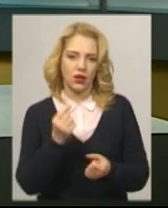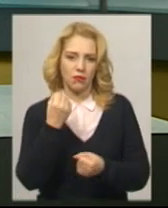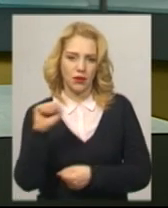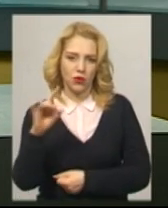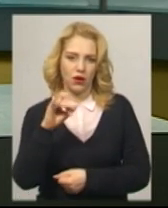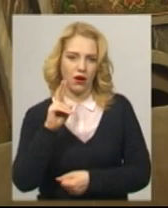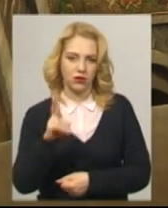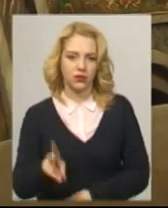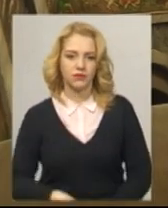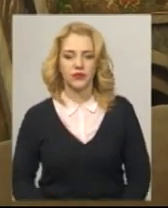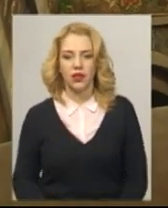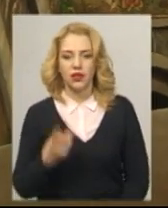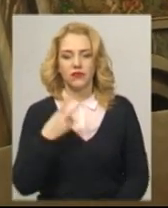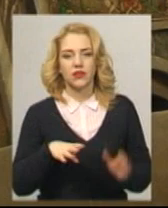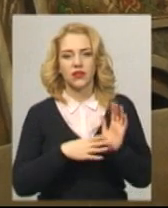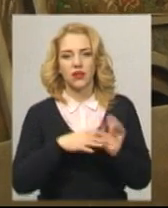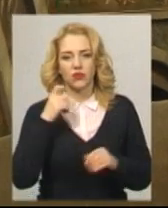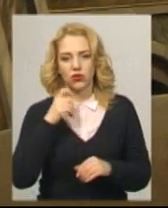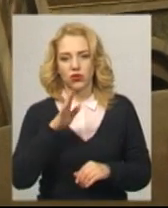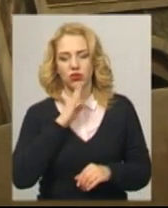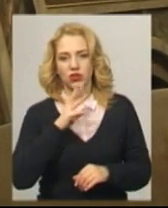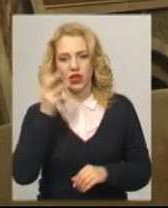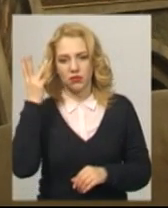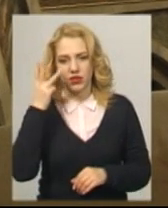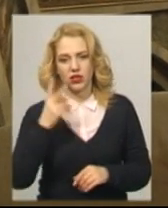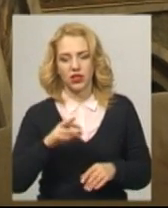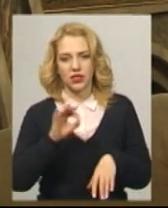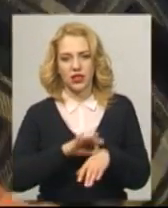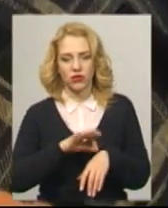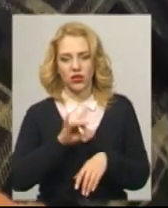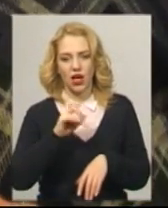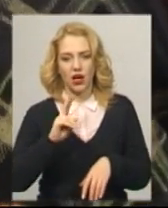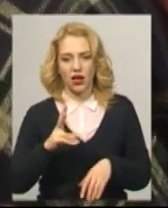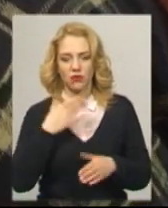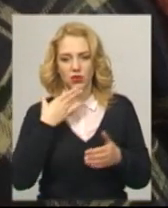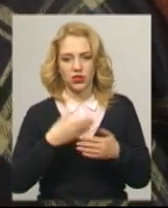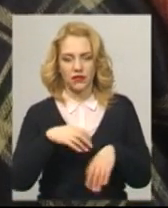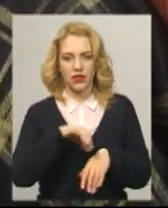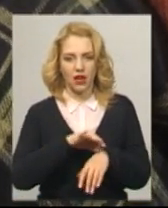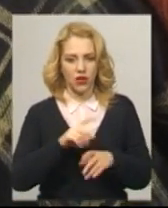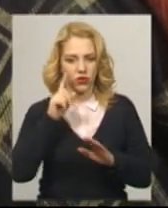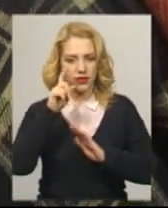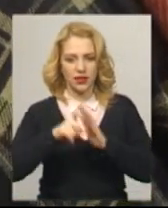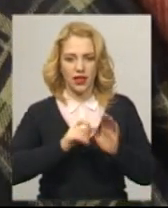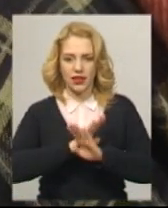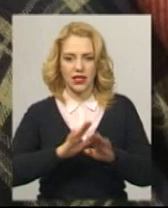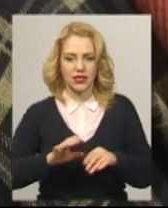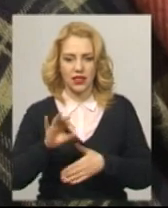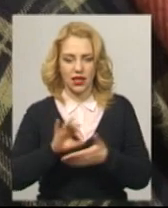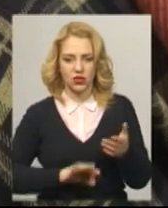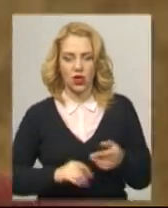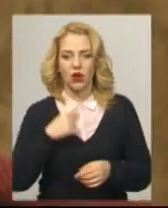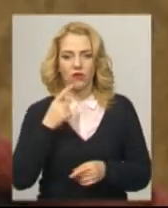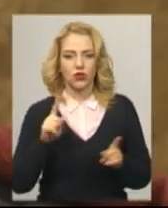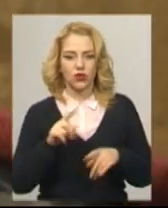життя. У 29 років хмельничанка Ірина Кучерява захворіла на рак. Про свій діагноз зізналася не одразу, розповідає жінка. Додає,